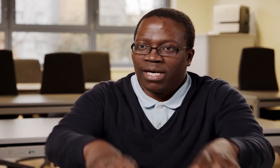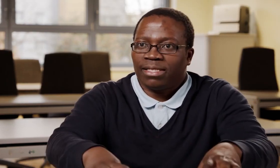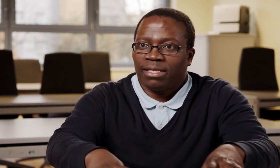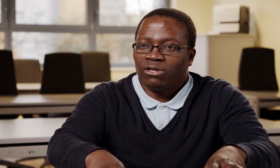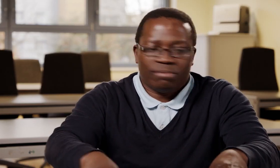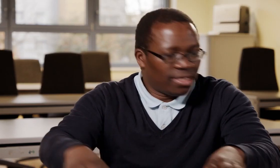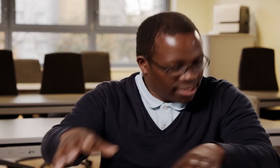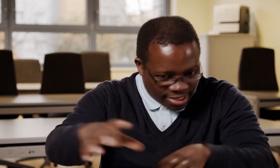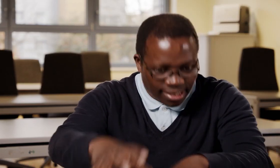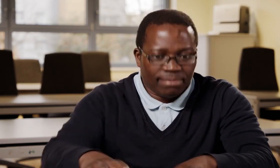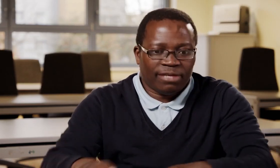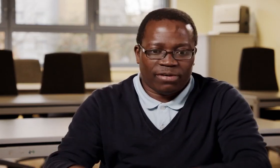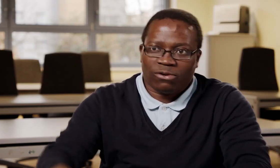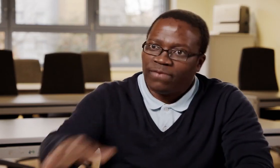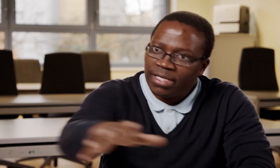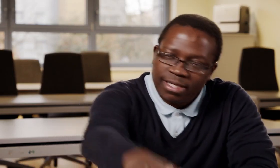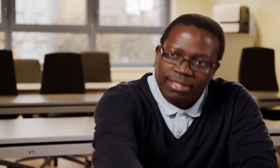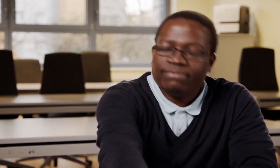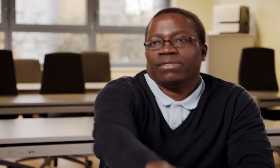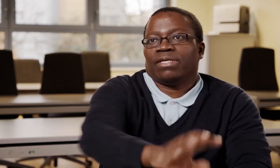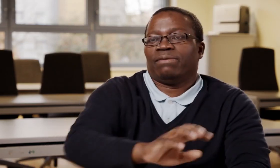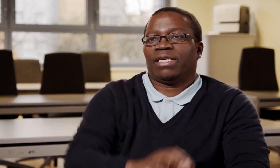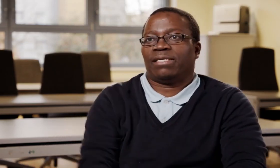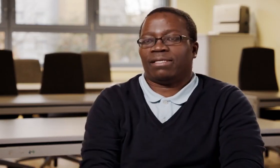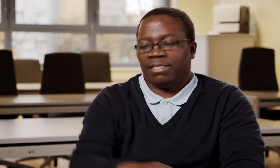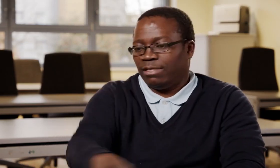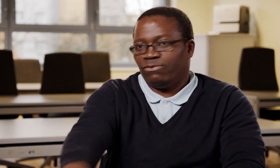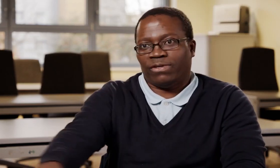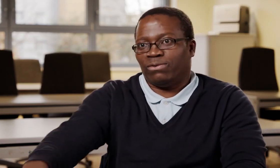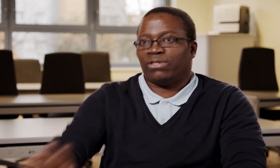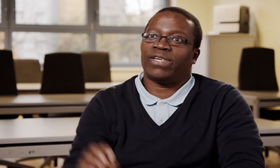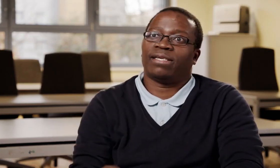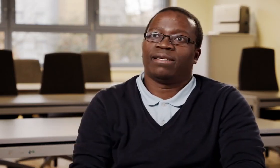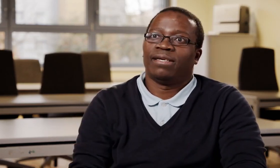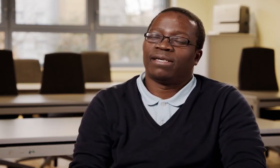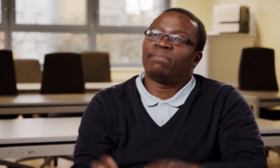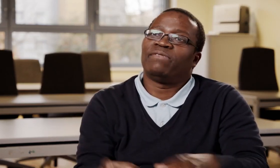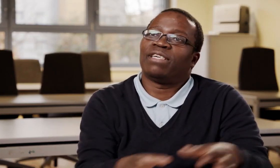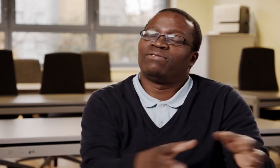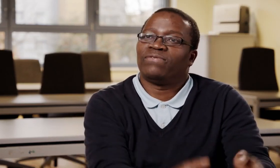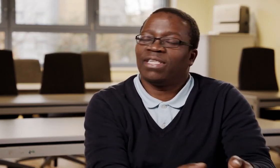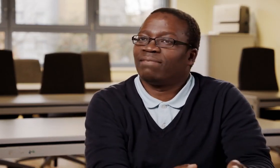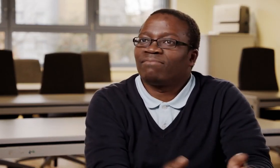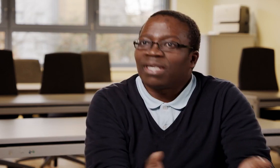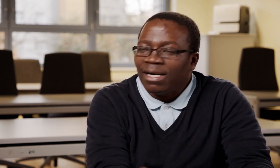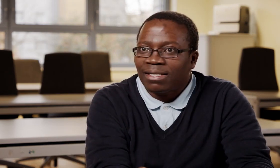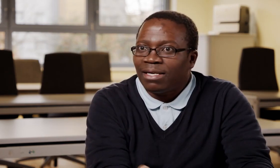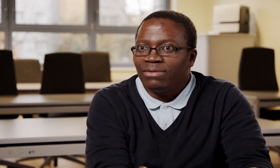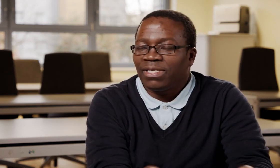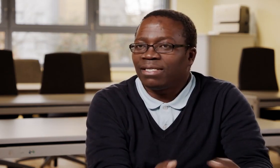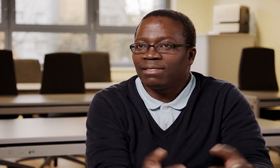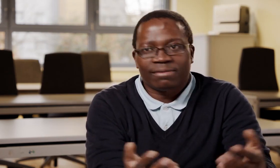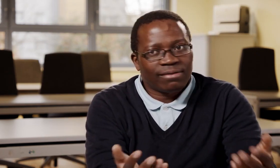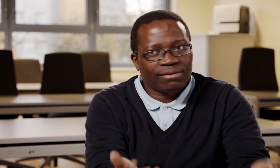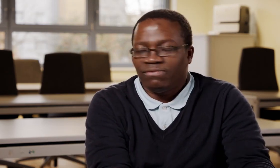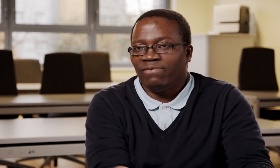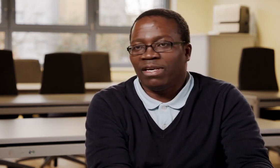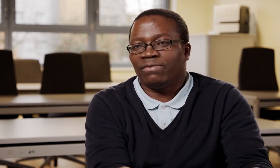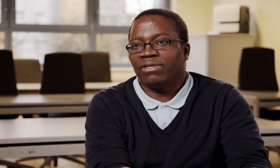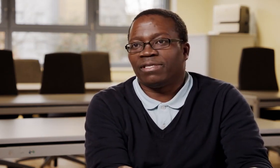vier Packungen Reisen genommen. Da kamen sie in den Kauf, dass sie wirklich, sie durften nur zwei. Aber wir durften Reis kaufen,